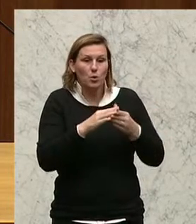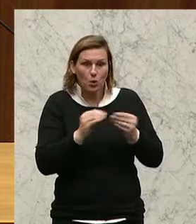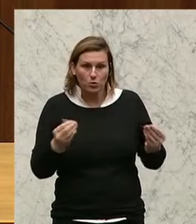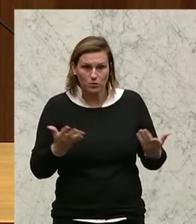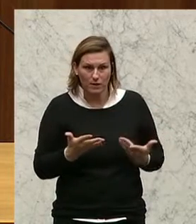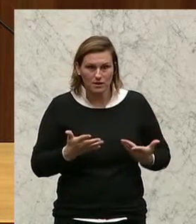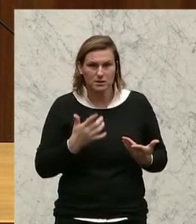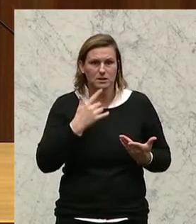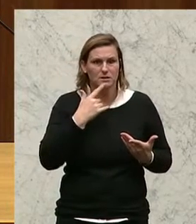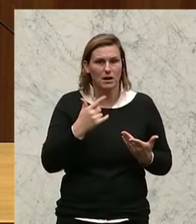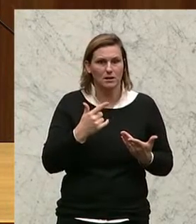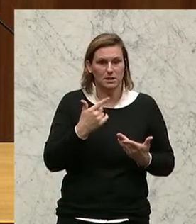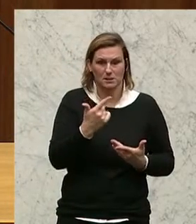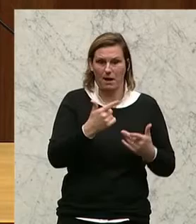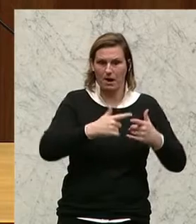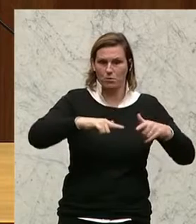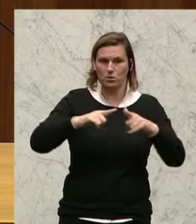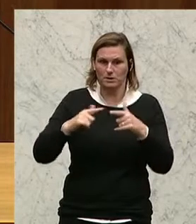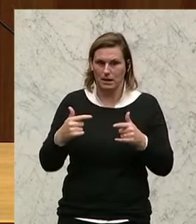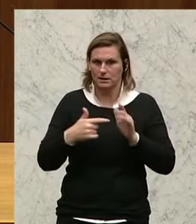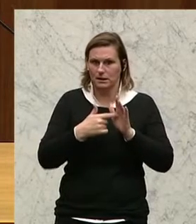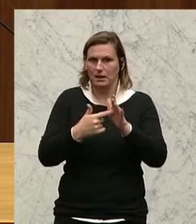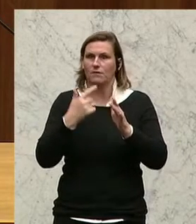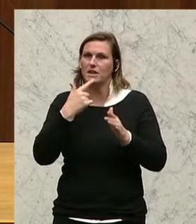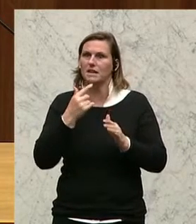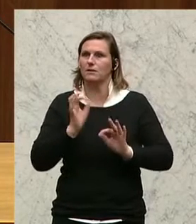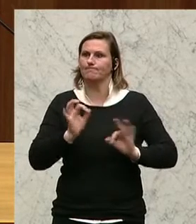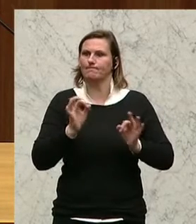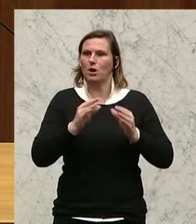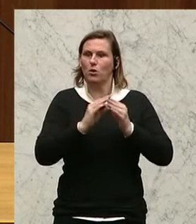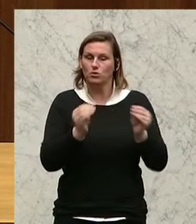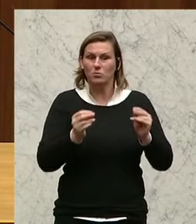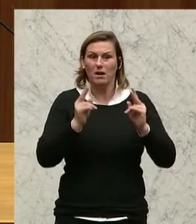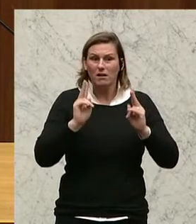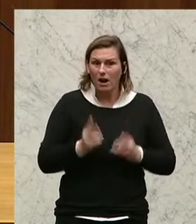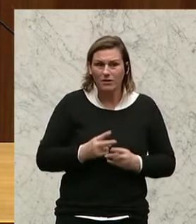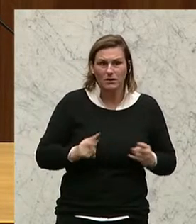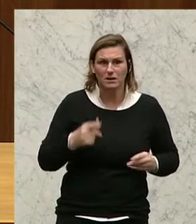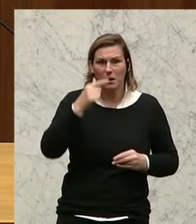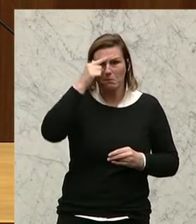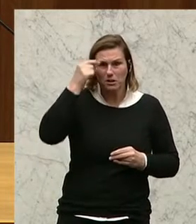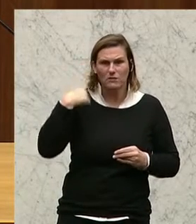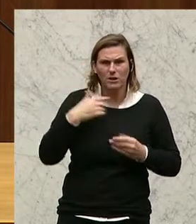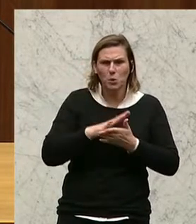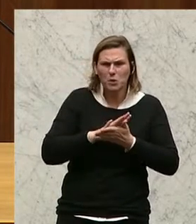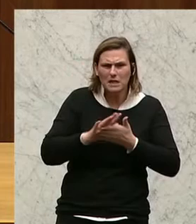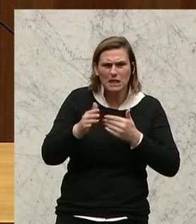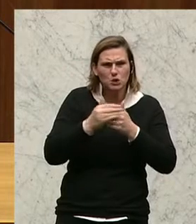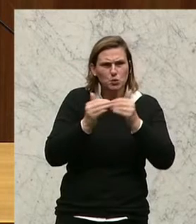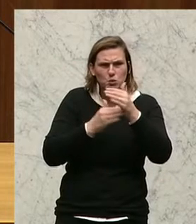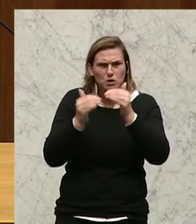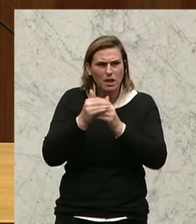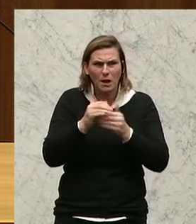Lösung ist, haben ja zwei Bundesländer vorgezeichnet, das will ich jetzt nicht als Ideallösung bezeichnen. Aber es kann nicht sein, dass Menschen, die noch nie in dieses System